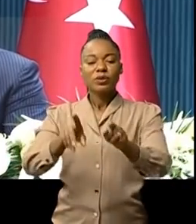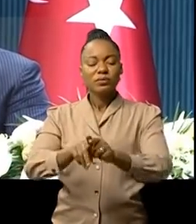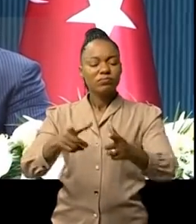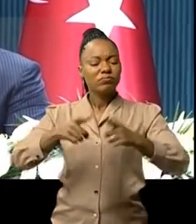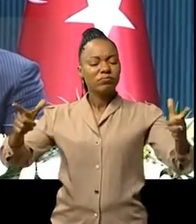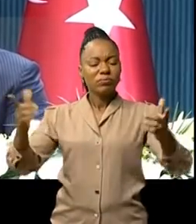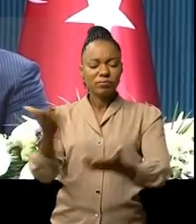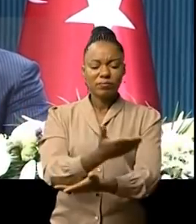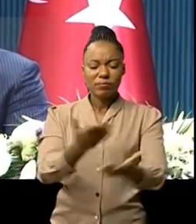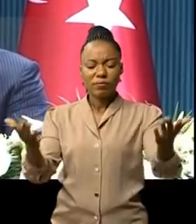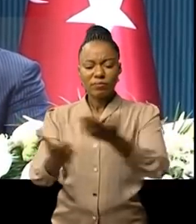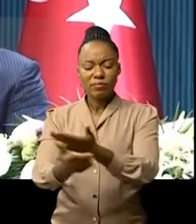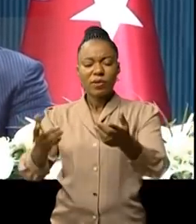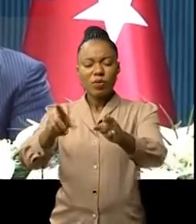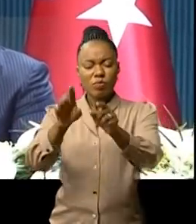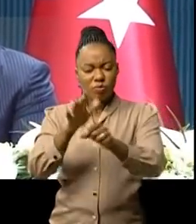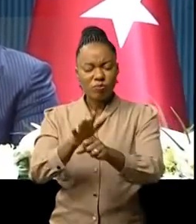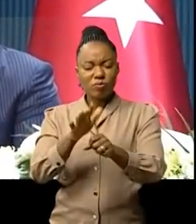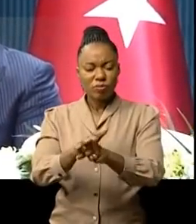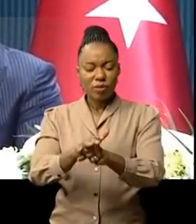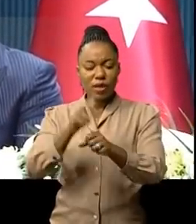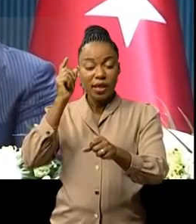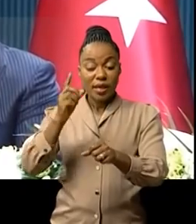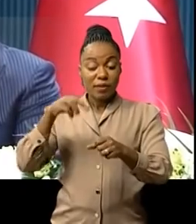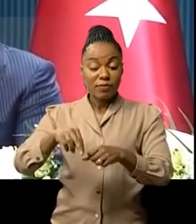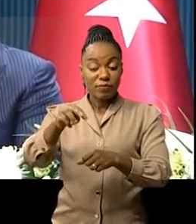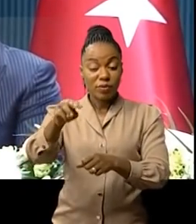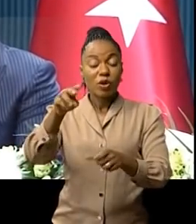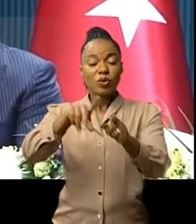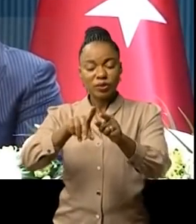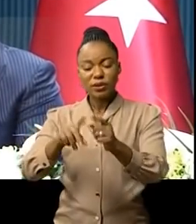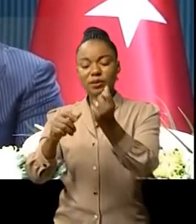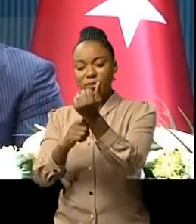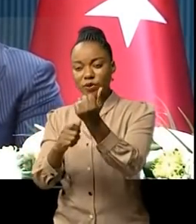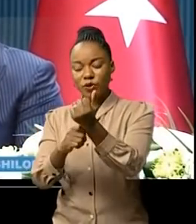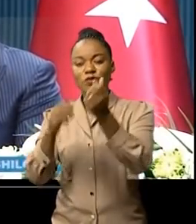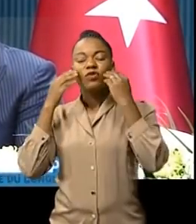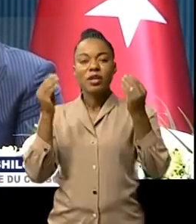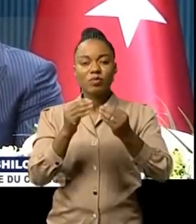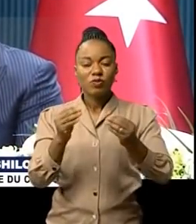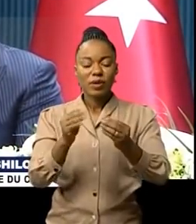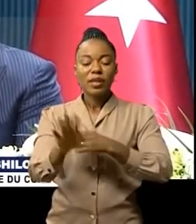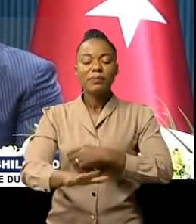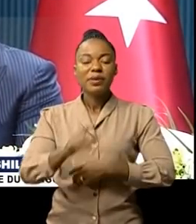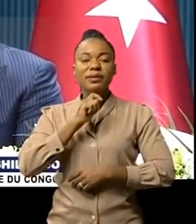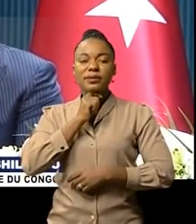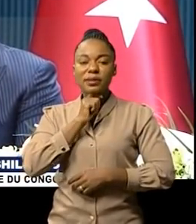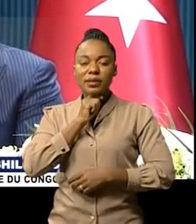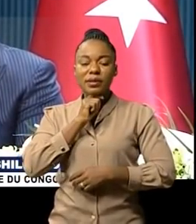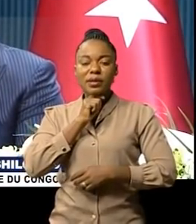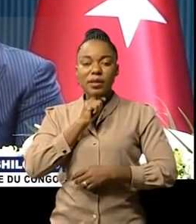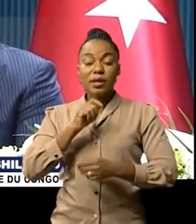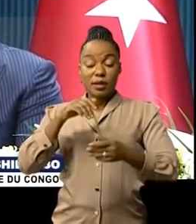vaste marché d'un milliard et demi presque de consommateurs. Et donc la Turquie va